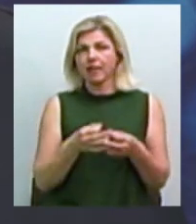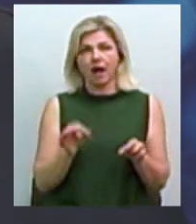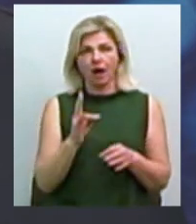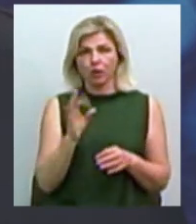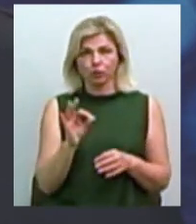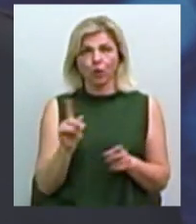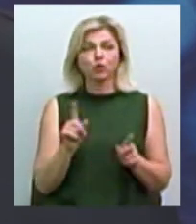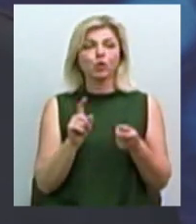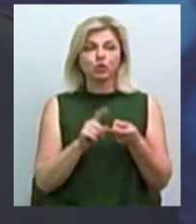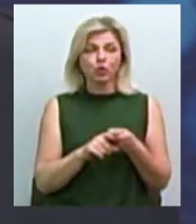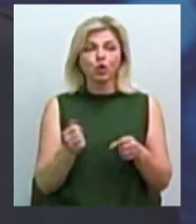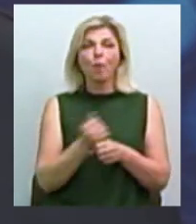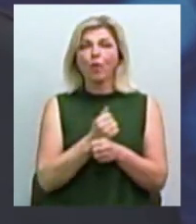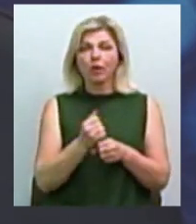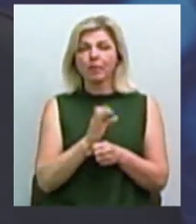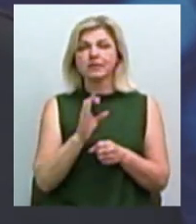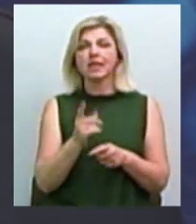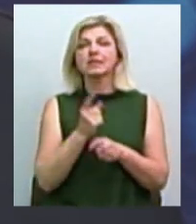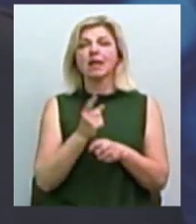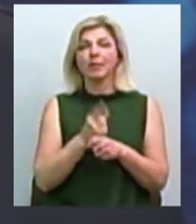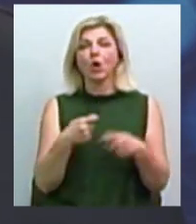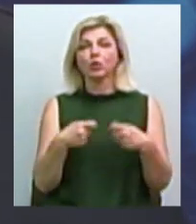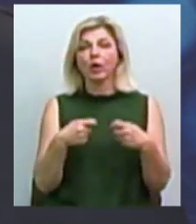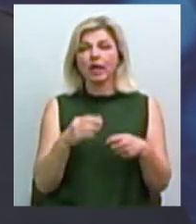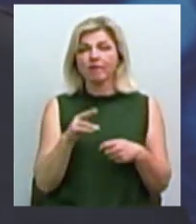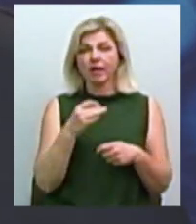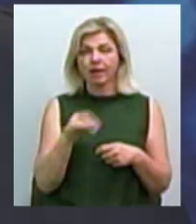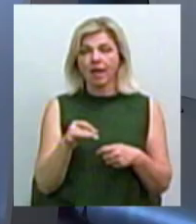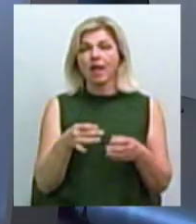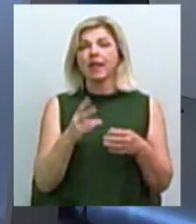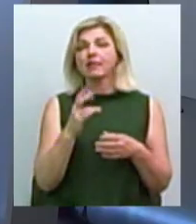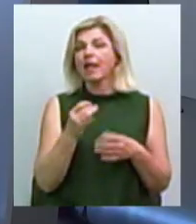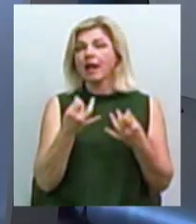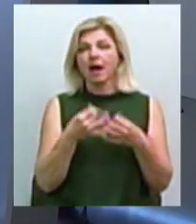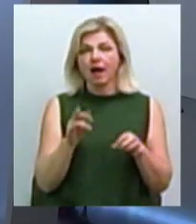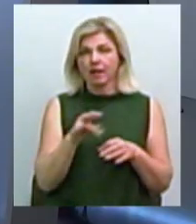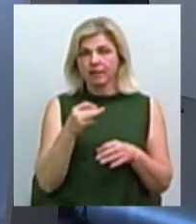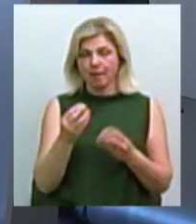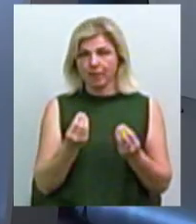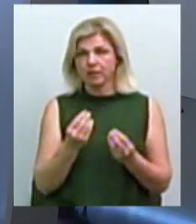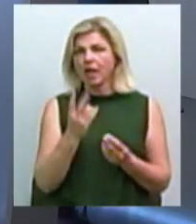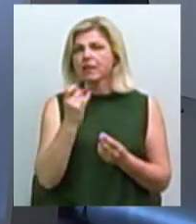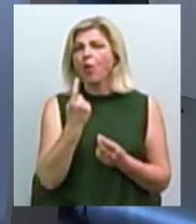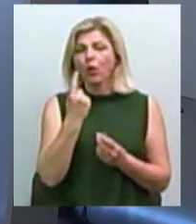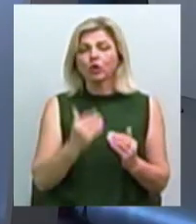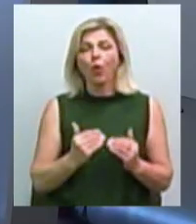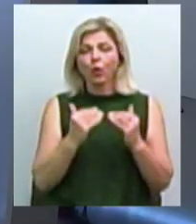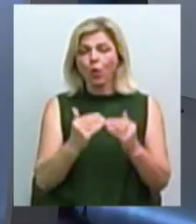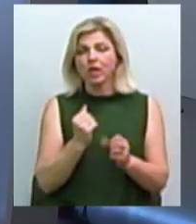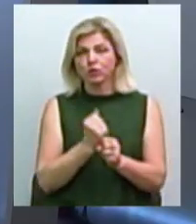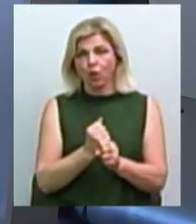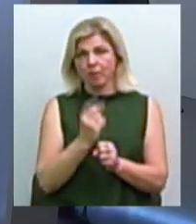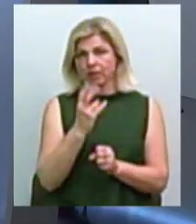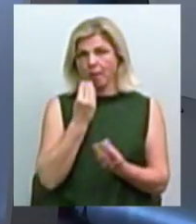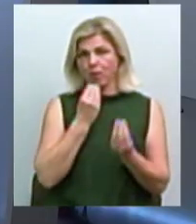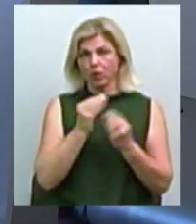Що стосується боротьби з нелегальним торгівлею, нелегальним бізнесом, жодних кроків не зроблено на покращення. І ми вважали, що ці норми,